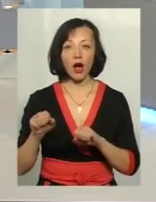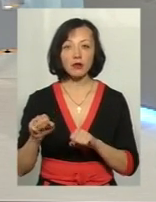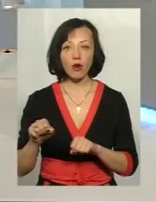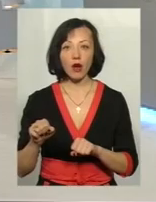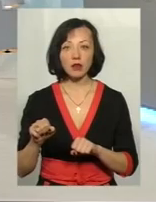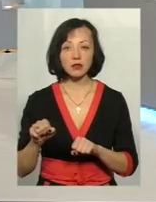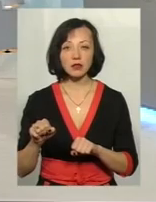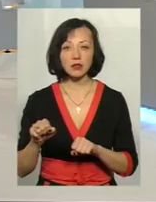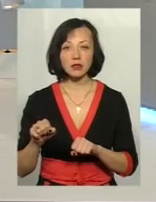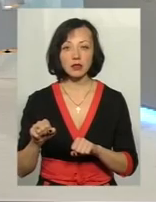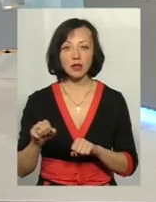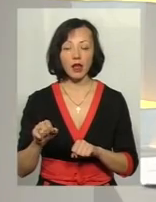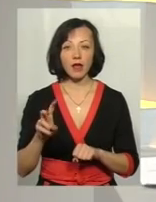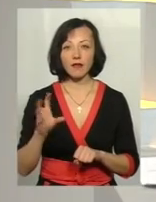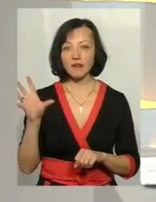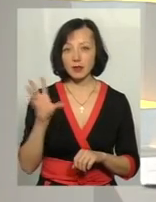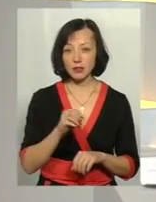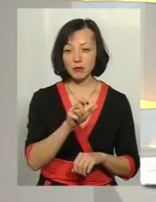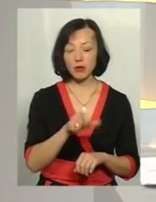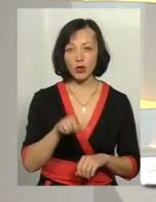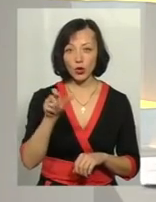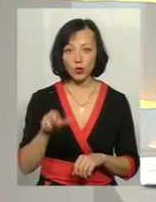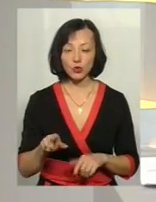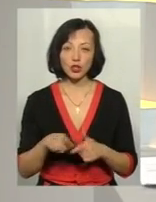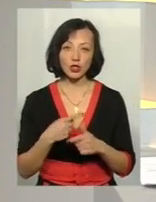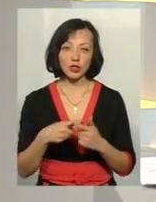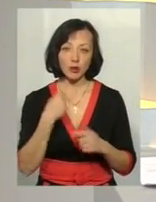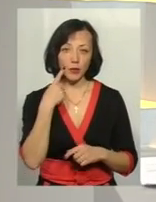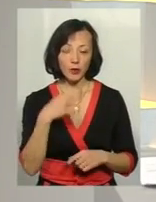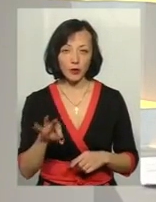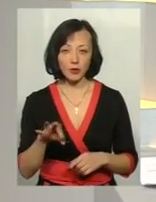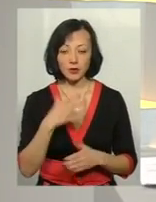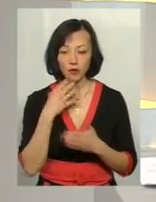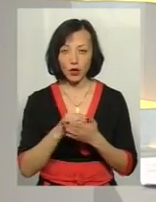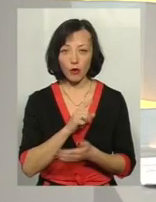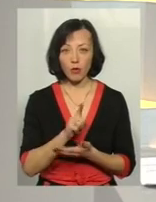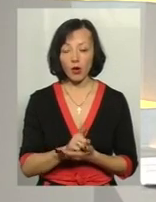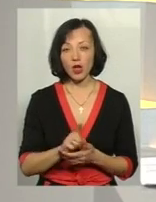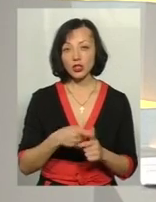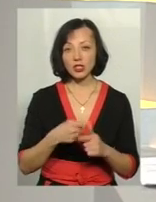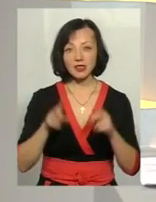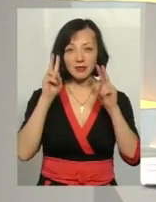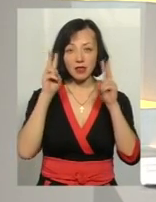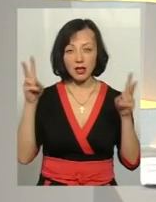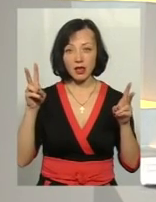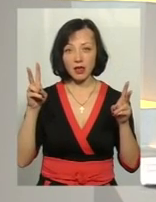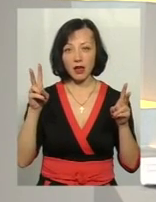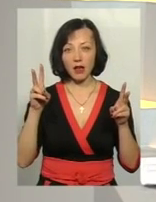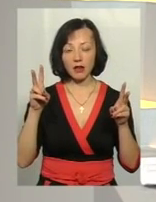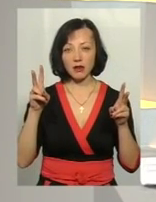всі ми люди, чи то несумлінно ставиться до своїх обов'язків, чи то через незнання і неуміння працювати